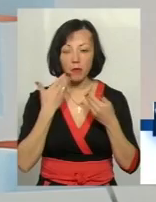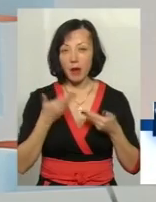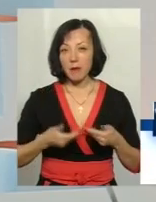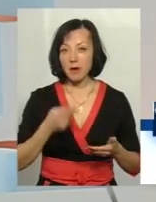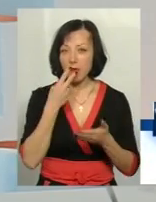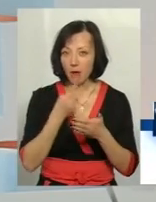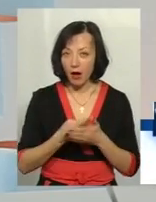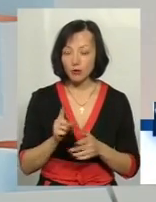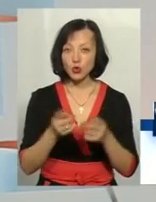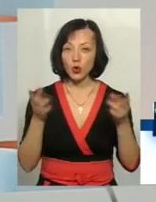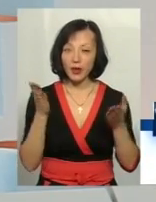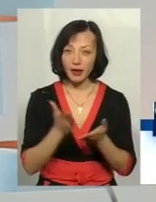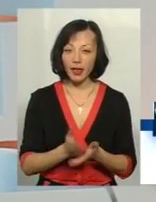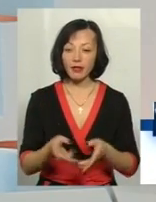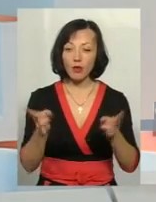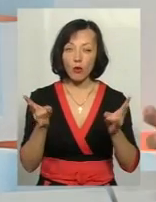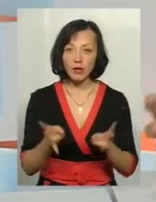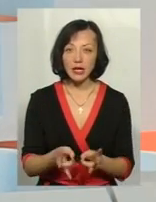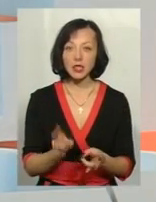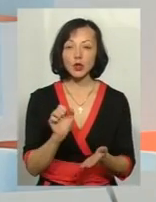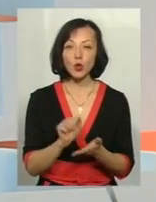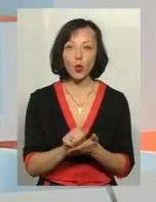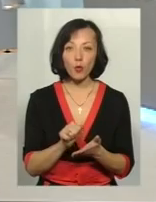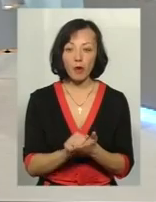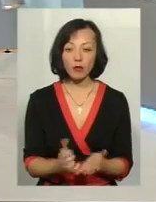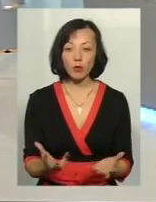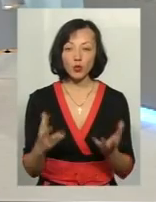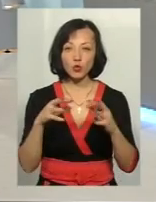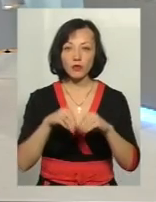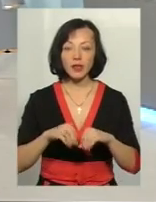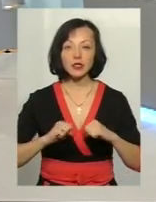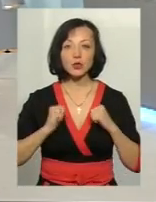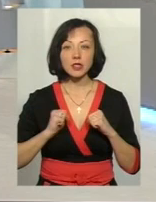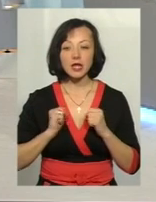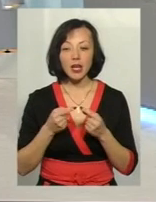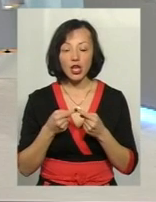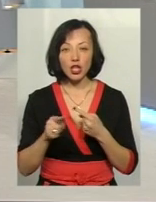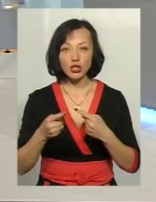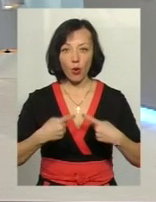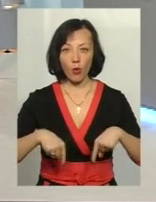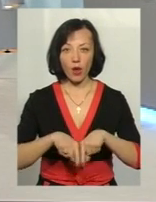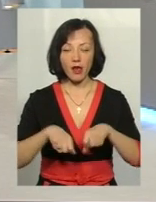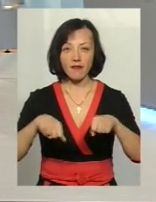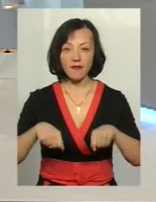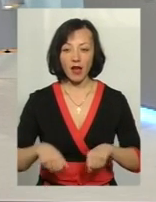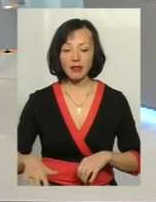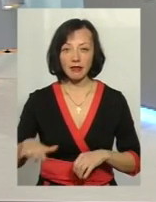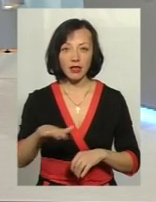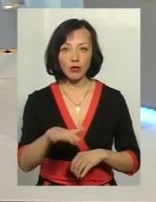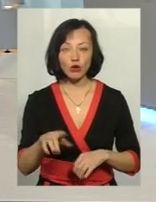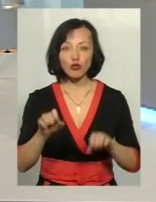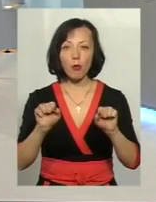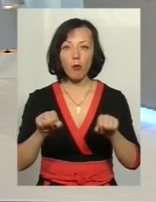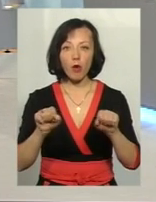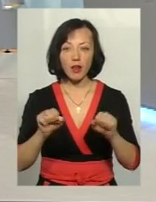є необхідність якимось документом консулідувати зусилля інших органів влади, які є на цій території, для того, щоб ми